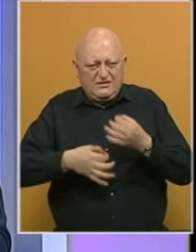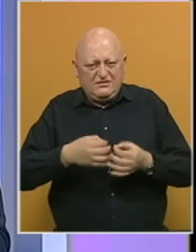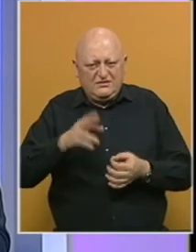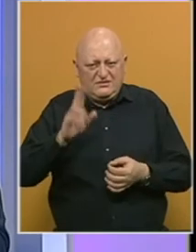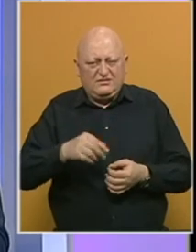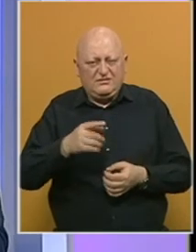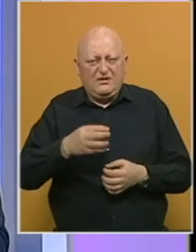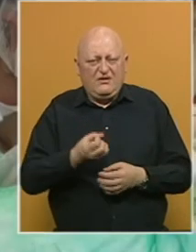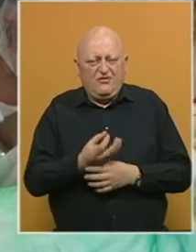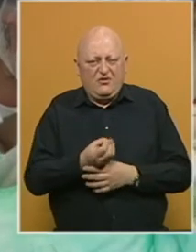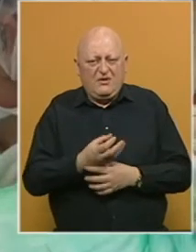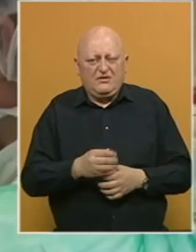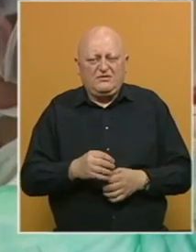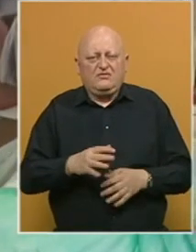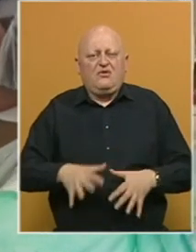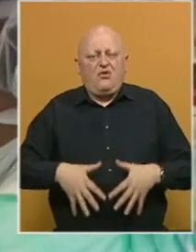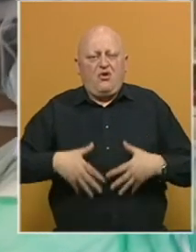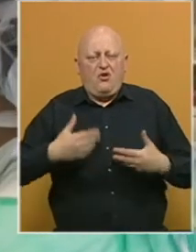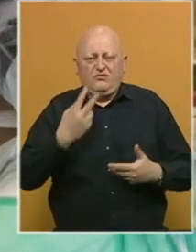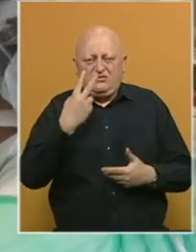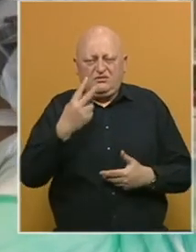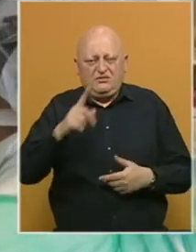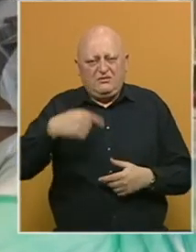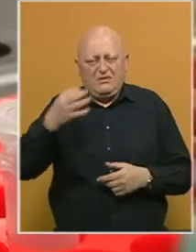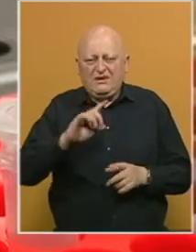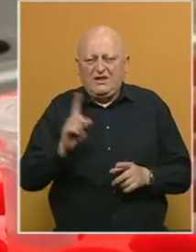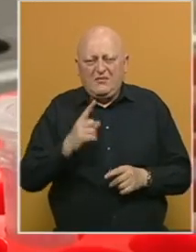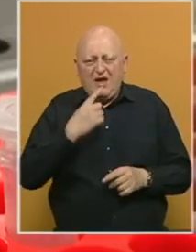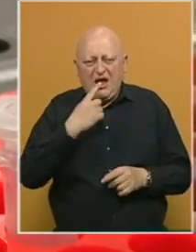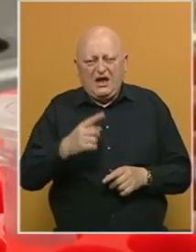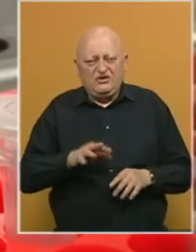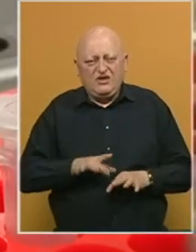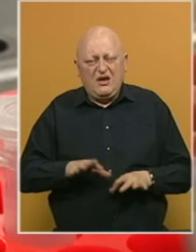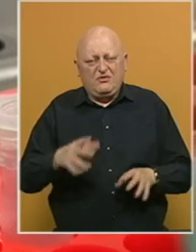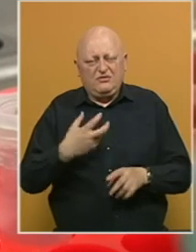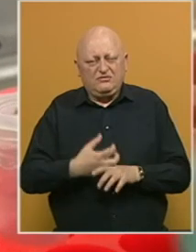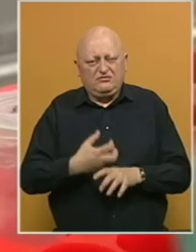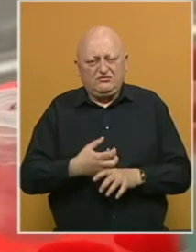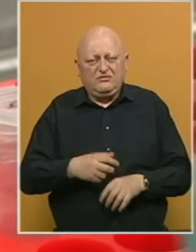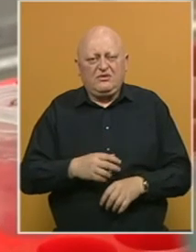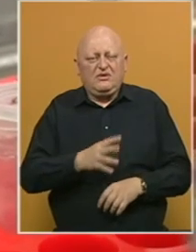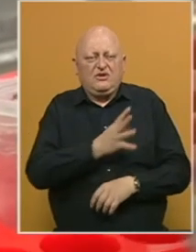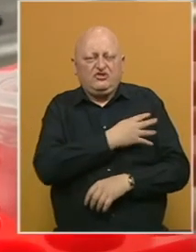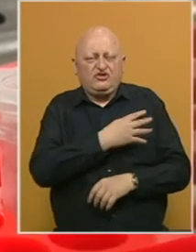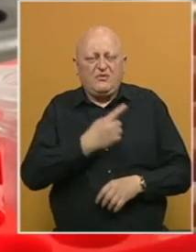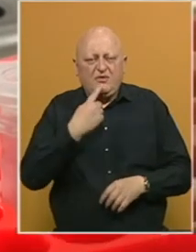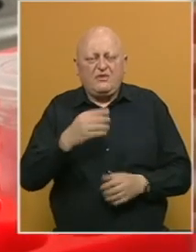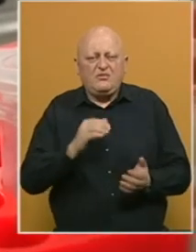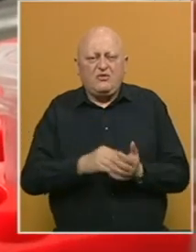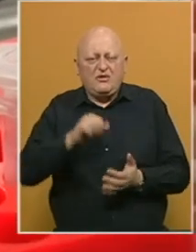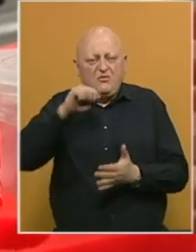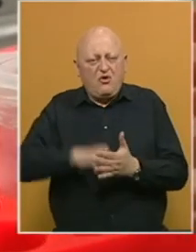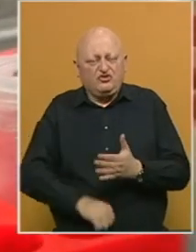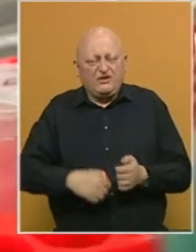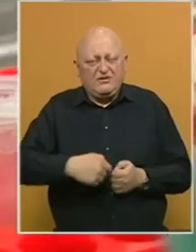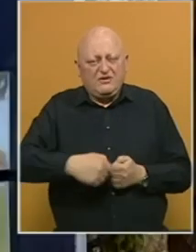informaciju u tome. Optimističnog pogleda za naredne dane nema, kaže o epidemiolozi. Krizni stožeri će u slučaju potrebe poštravati